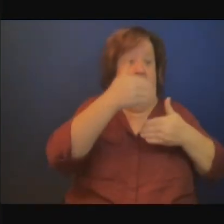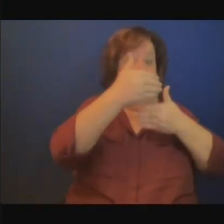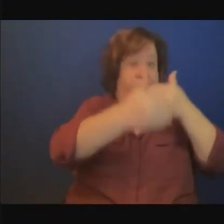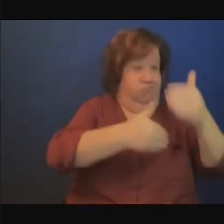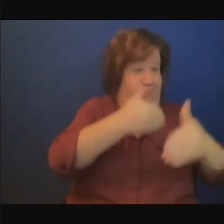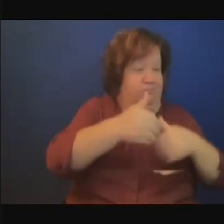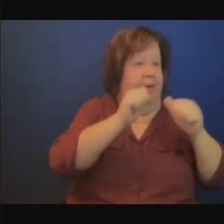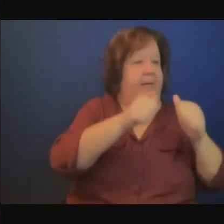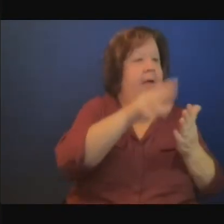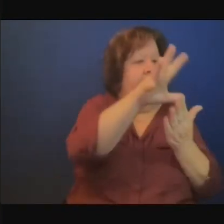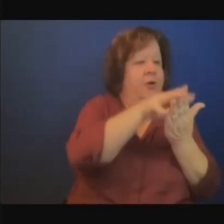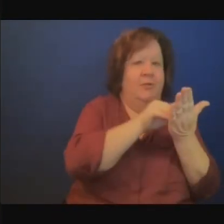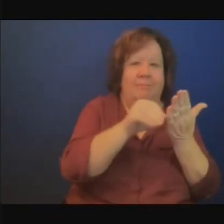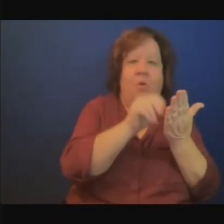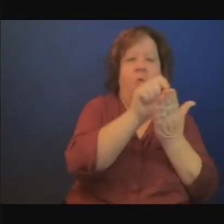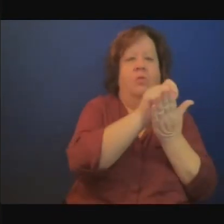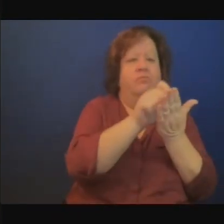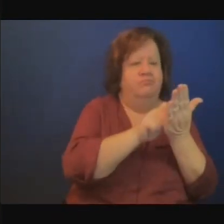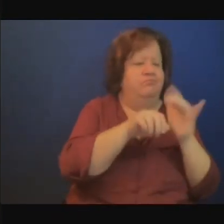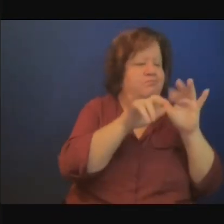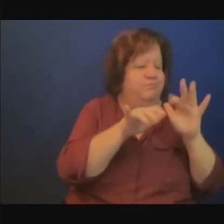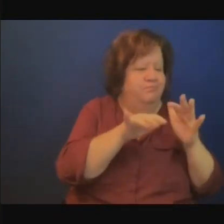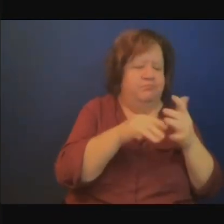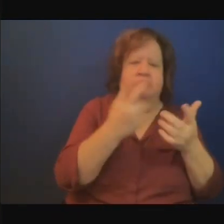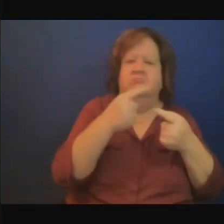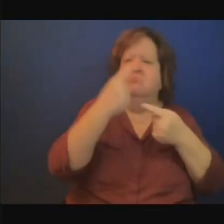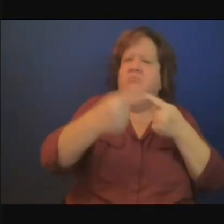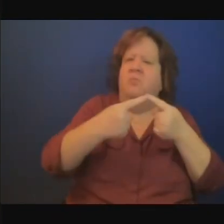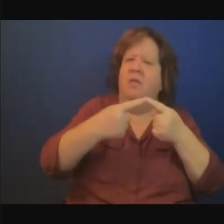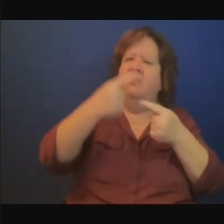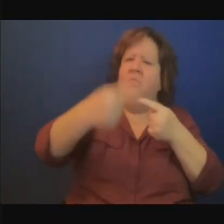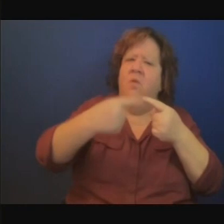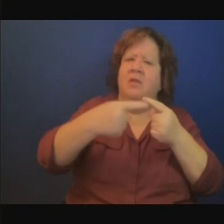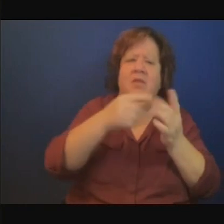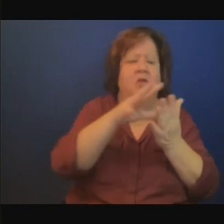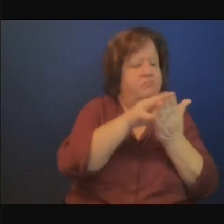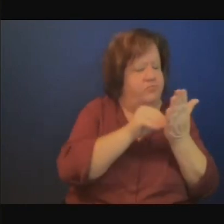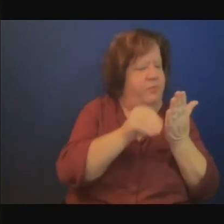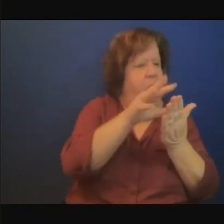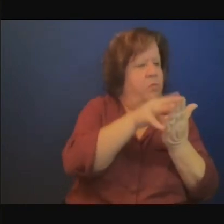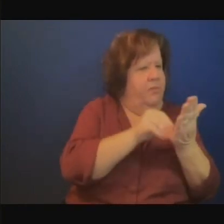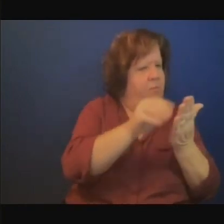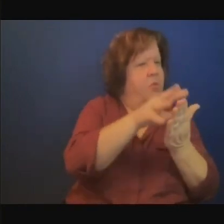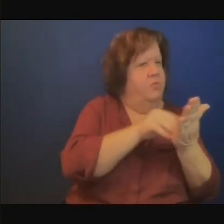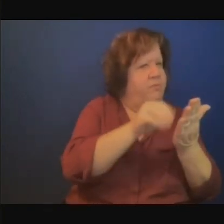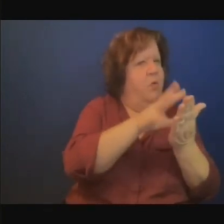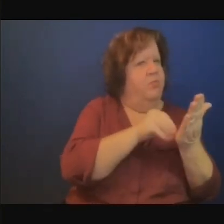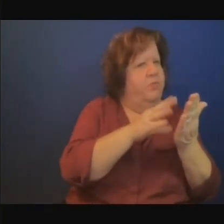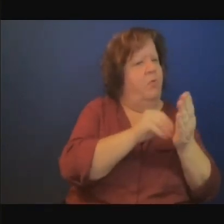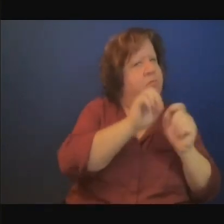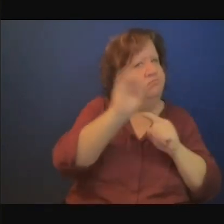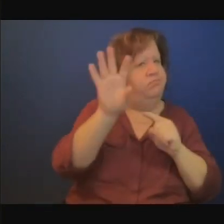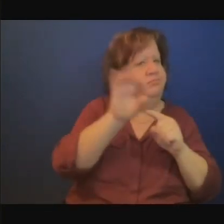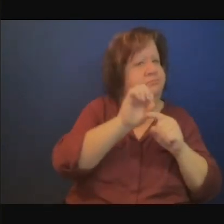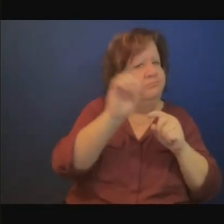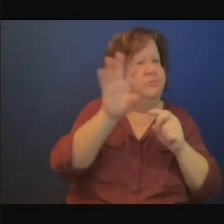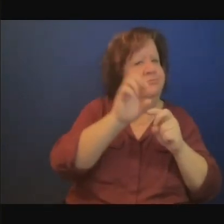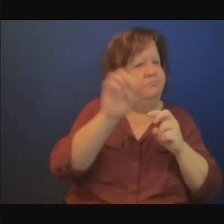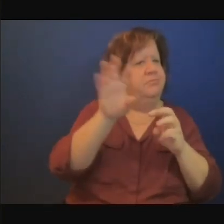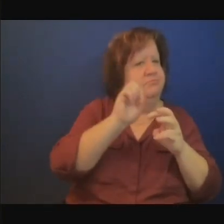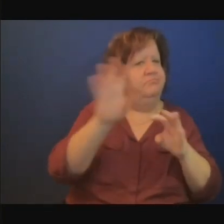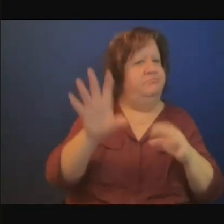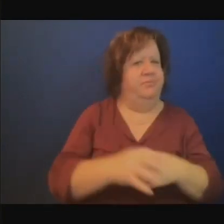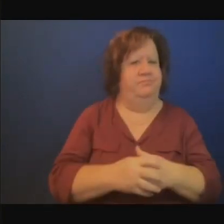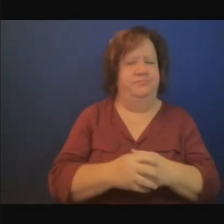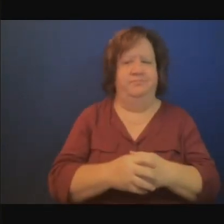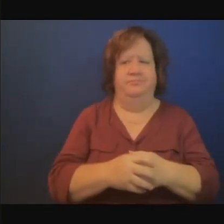liés à ces engagements et je peux vous dire que l'an passé les pays qui avaient pris des engagements pour 2020 donc il y